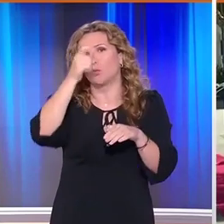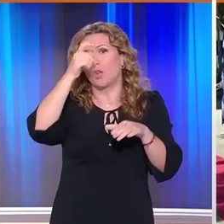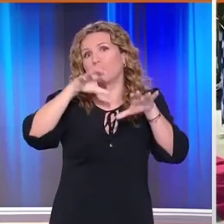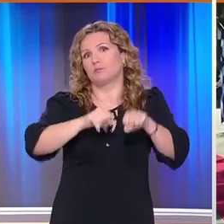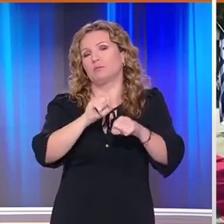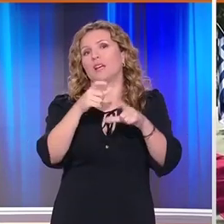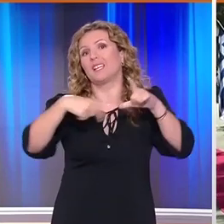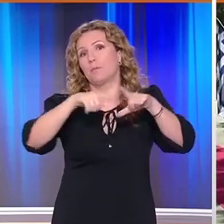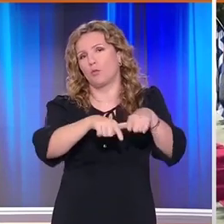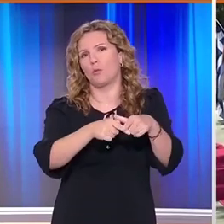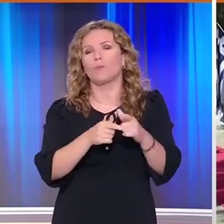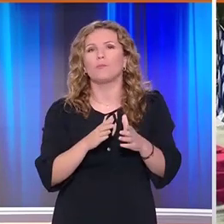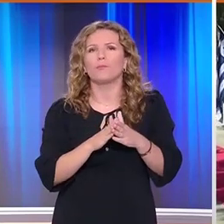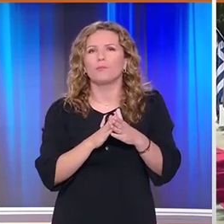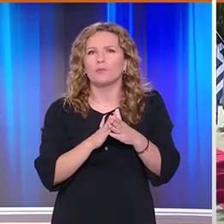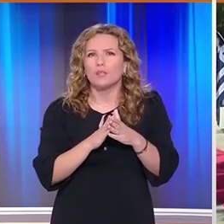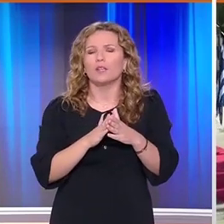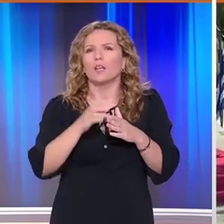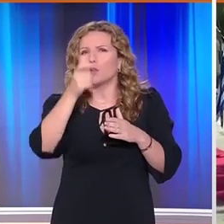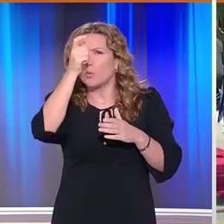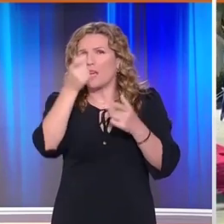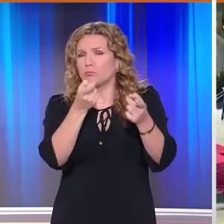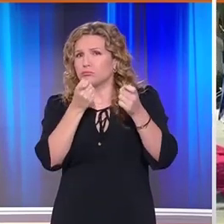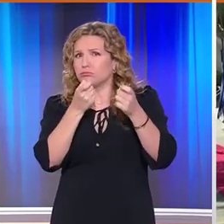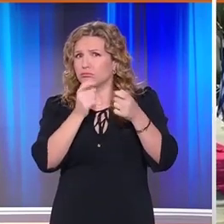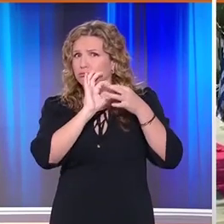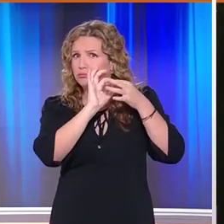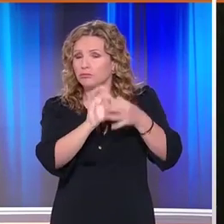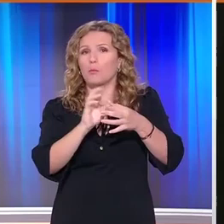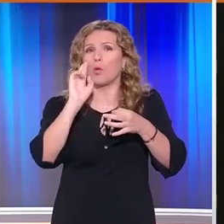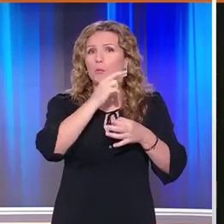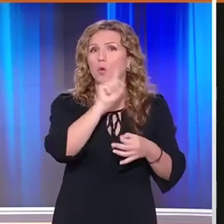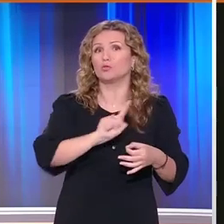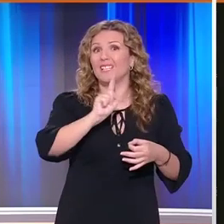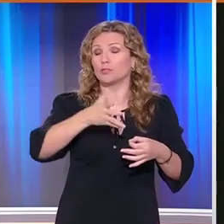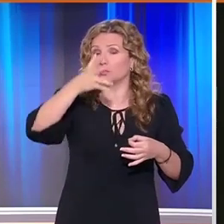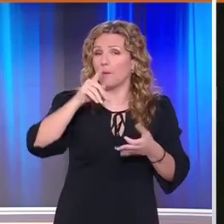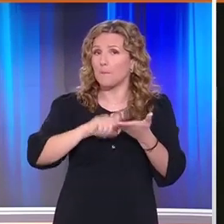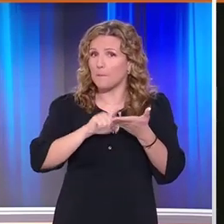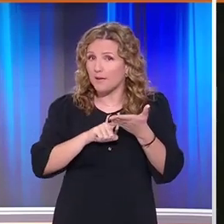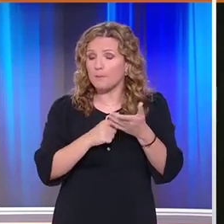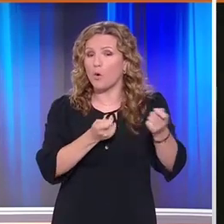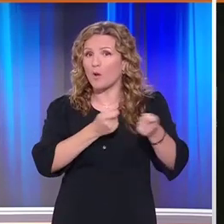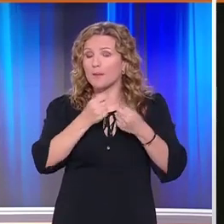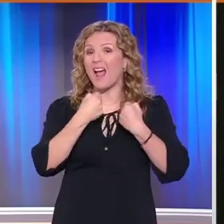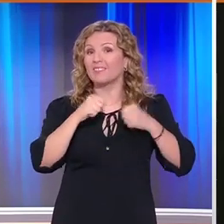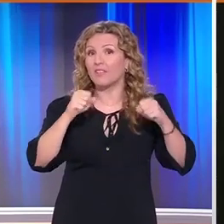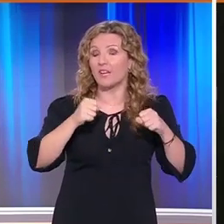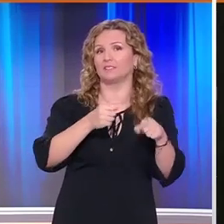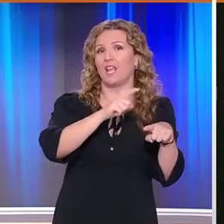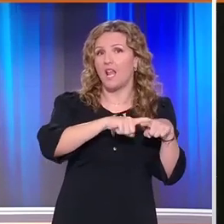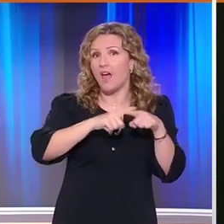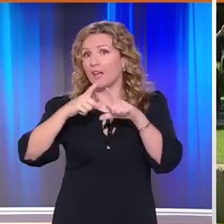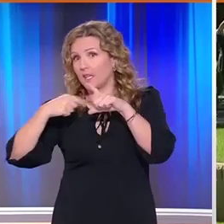Ελλάδας Όσον αφορά την εντυνόμενη τουρκική προκλητικότητα ο Πρωθυπουργός σημείωσε πως θα πρέπει να υπάρχει οργανωμένη αντίδραση